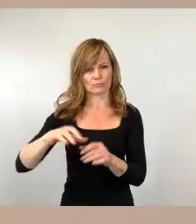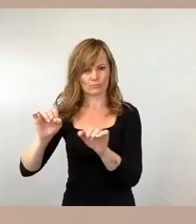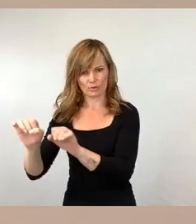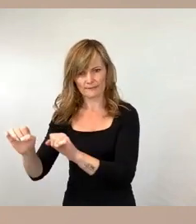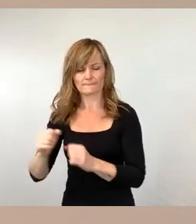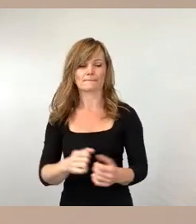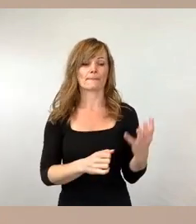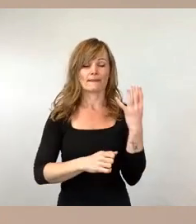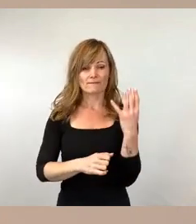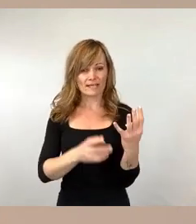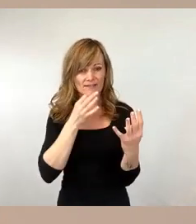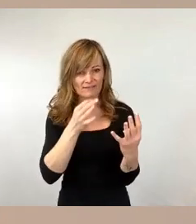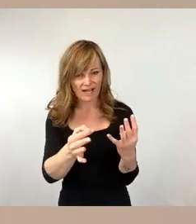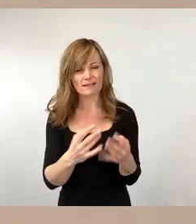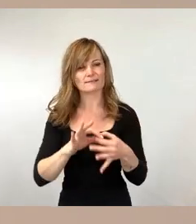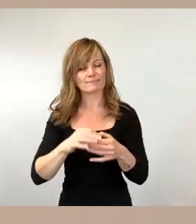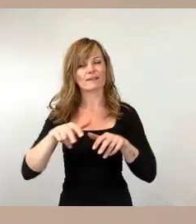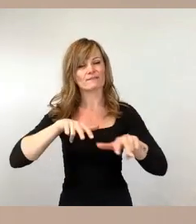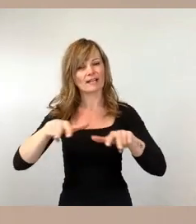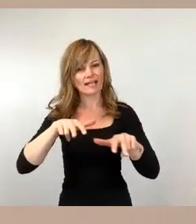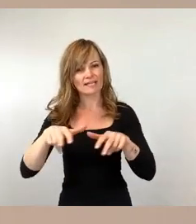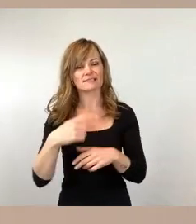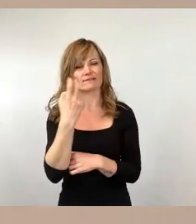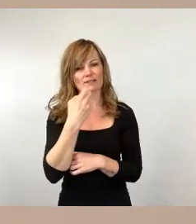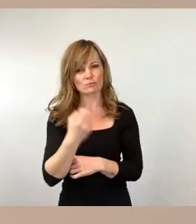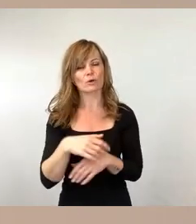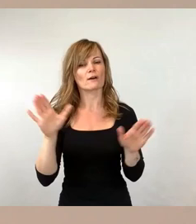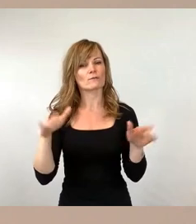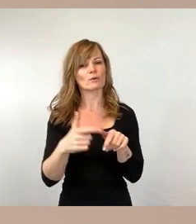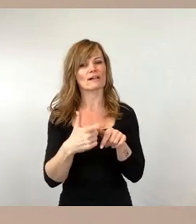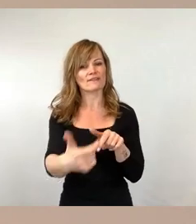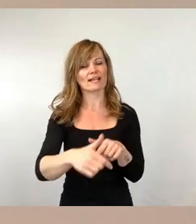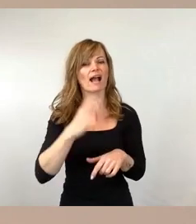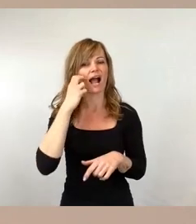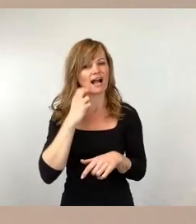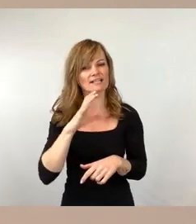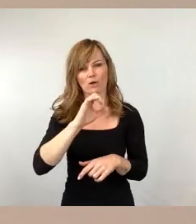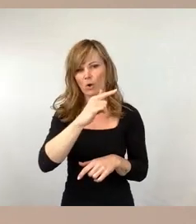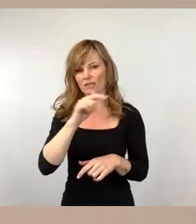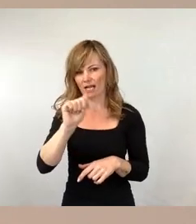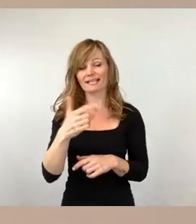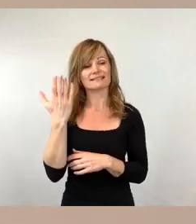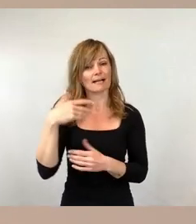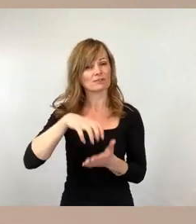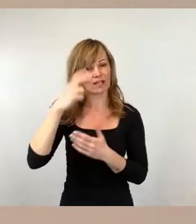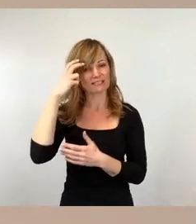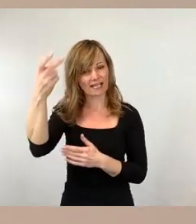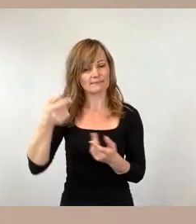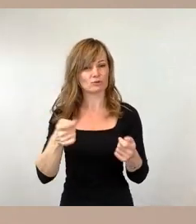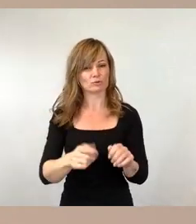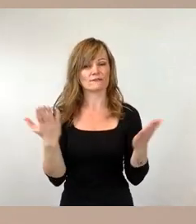Flügelweg Alt-Kotta. Da erinnere ich an den Stadtratsbeschluss vom 6. Juli 2023.